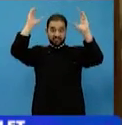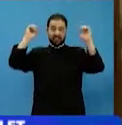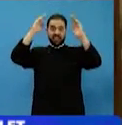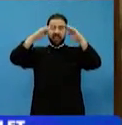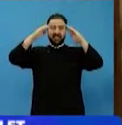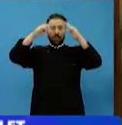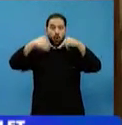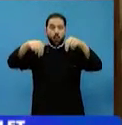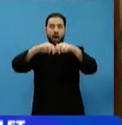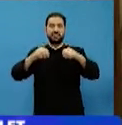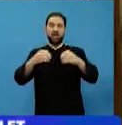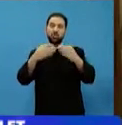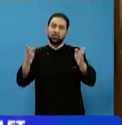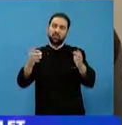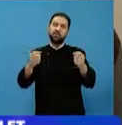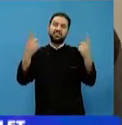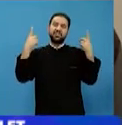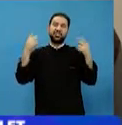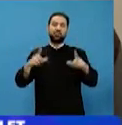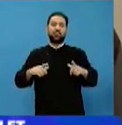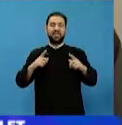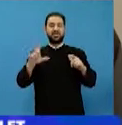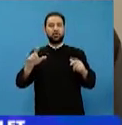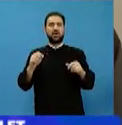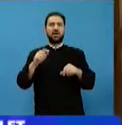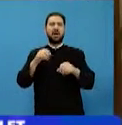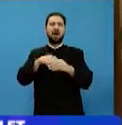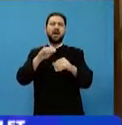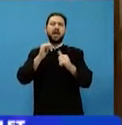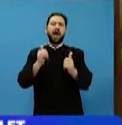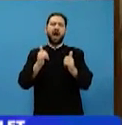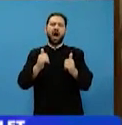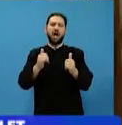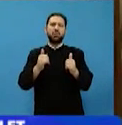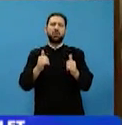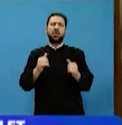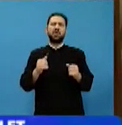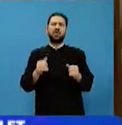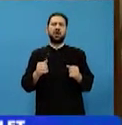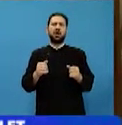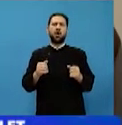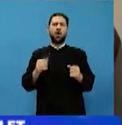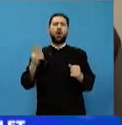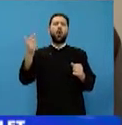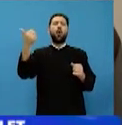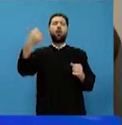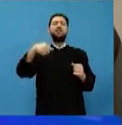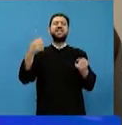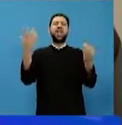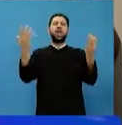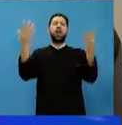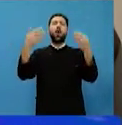Aș începe cu finalul vieții sale, a murit chiar în anul 1994 și este înmormântat în mănăstirea